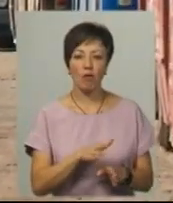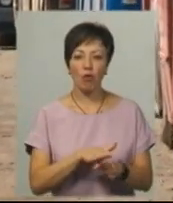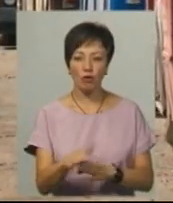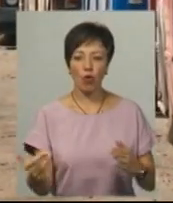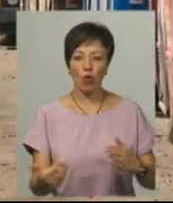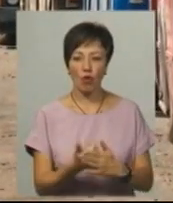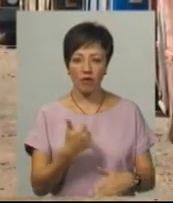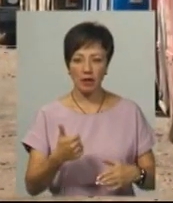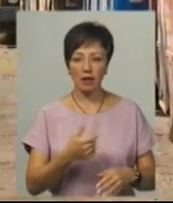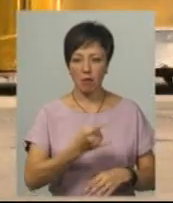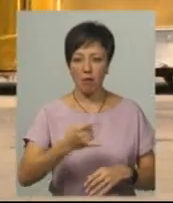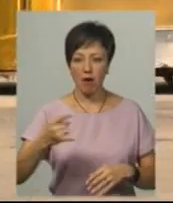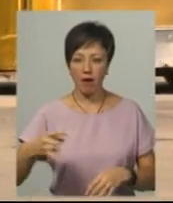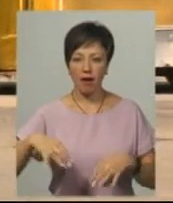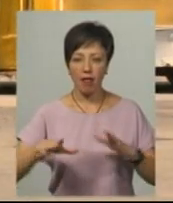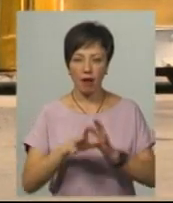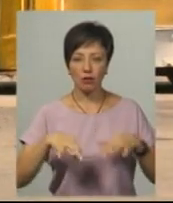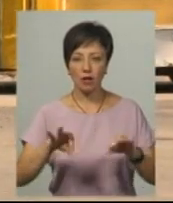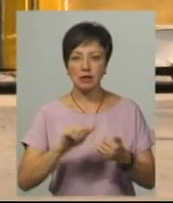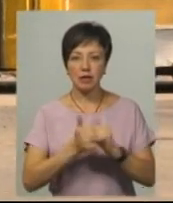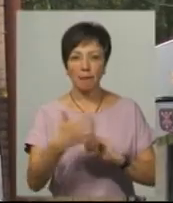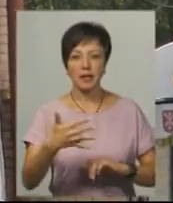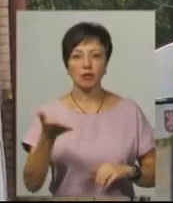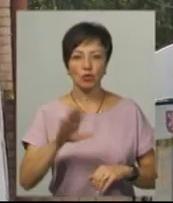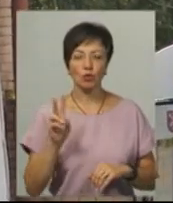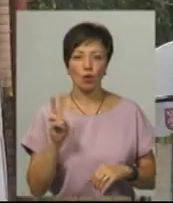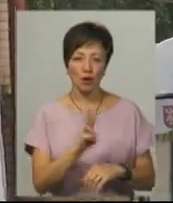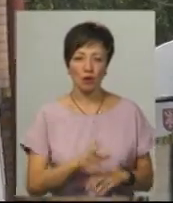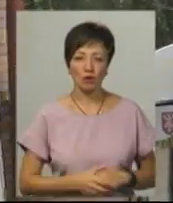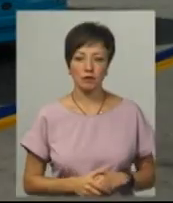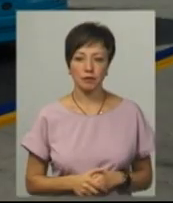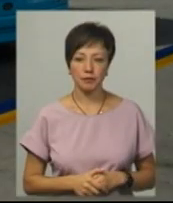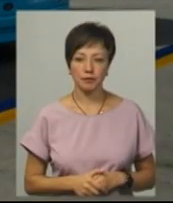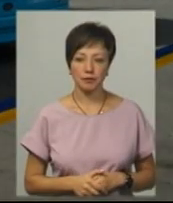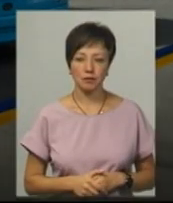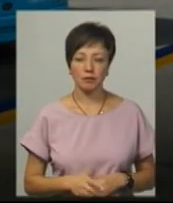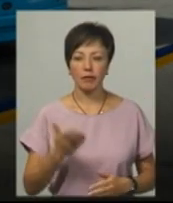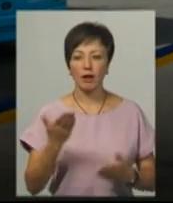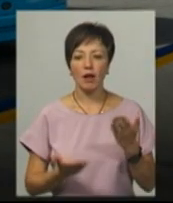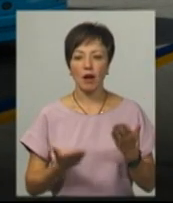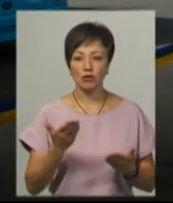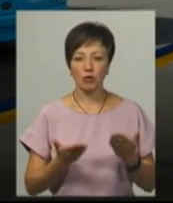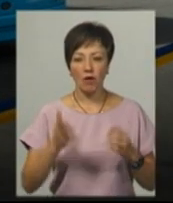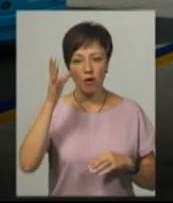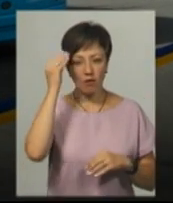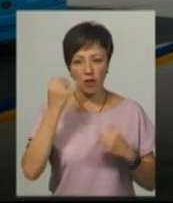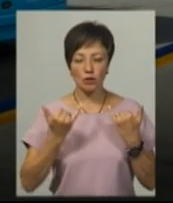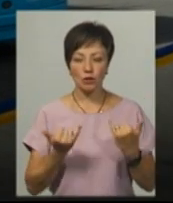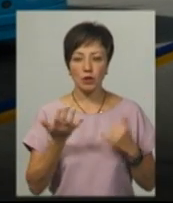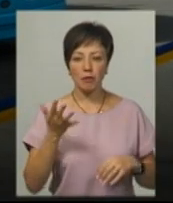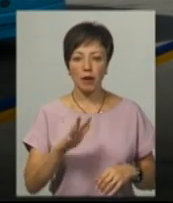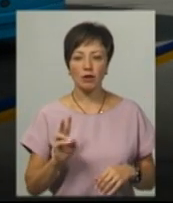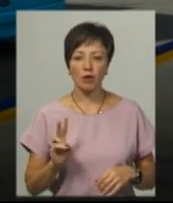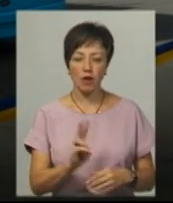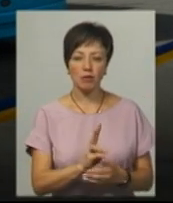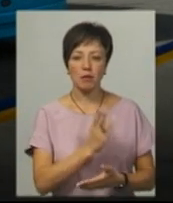оновити автопарк «Електротрансу», потрібно замінити ще 50 тролейбусів, додає Віктор Паламарчук. Якщо врахувати сьогоднішні 5 тролейбусів,